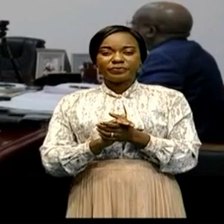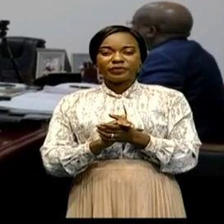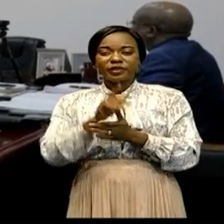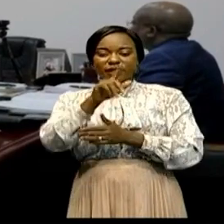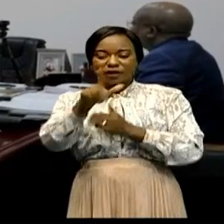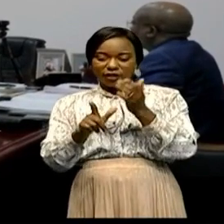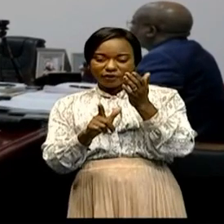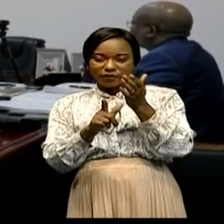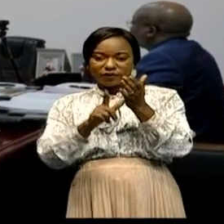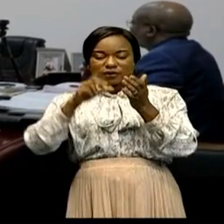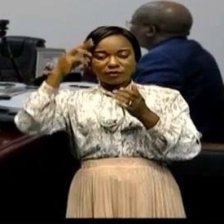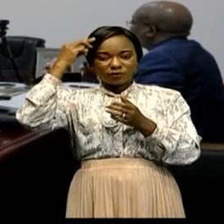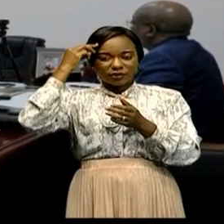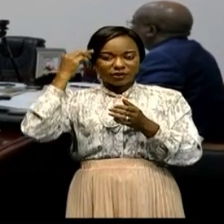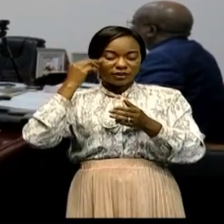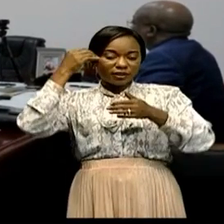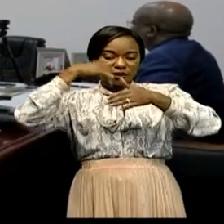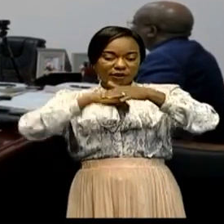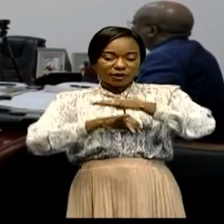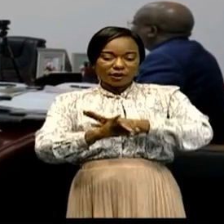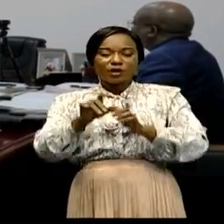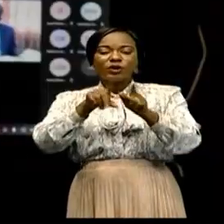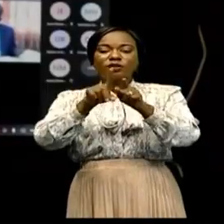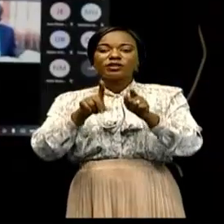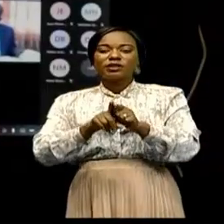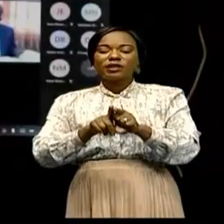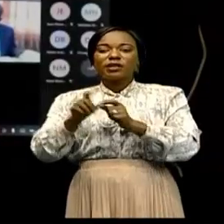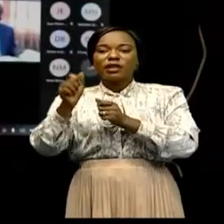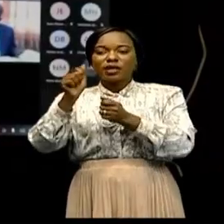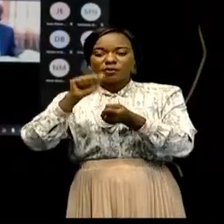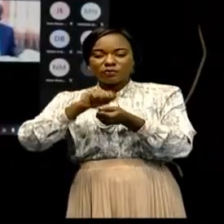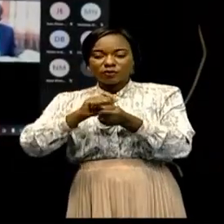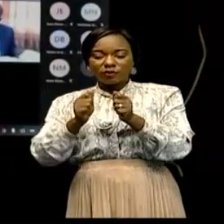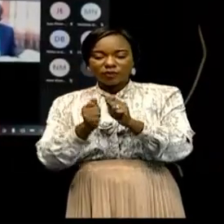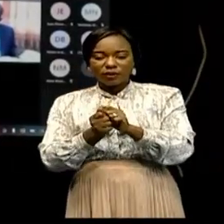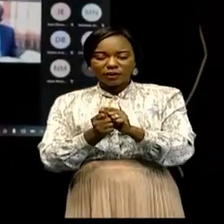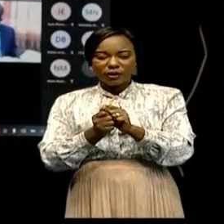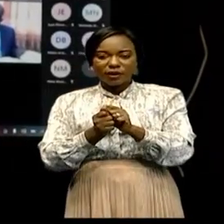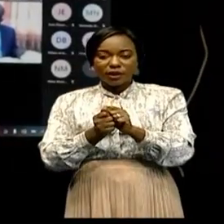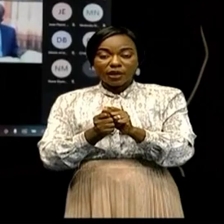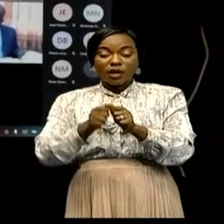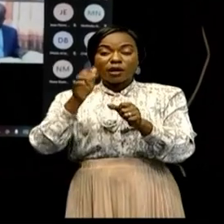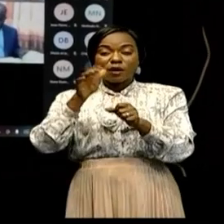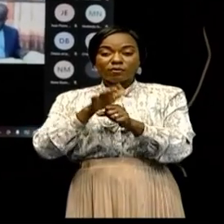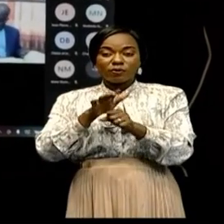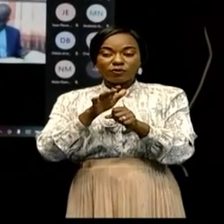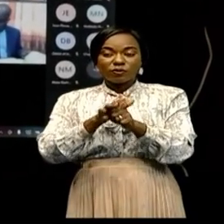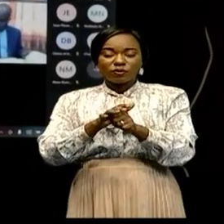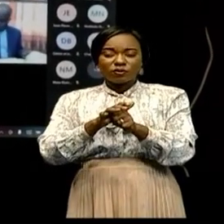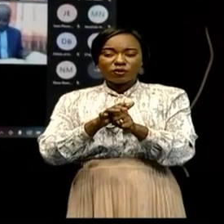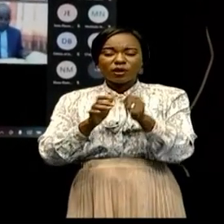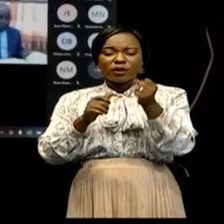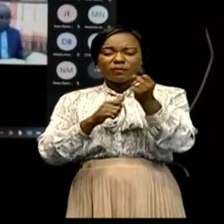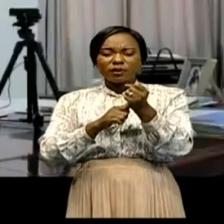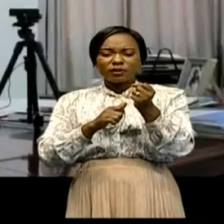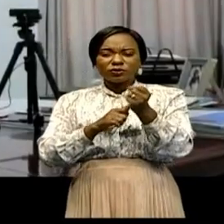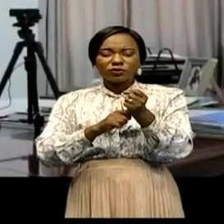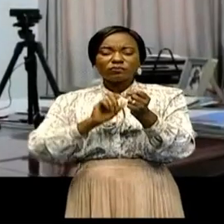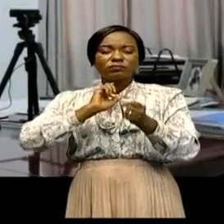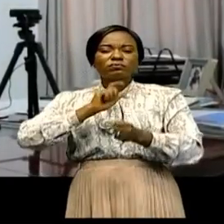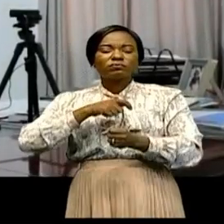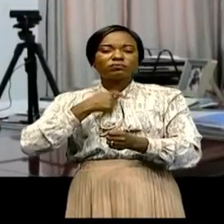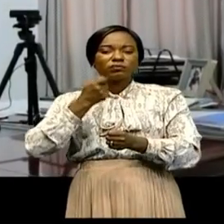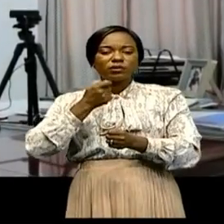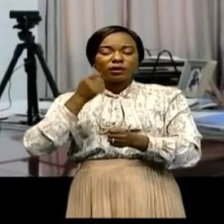vice-ministre de l'Intérieur a évoqué le cas de l'évasion spectaculaire de plus de 200 détenus de la prison centrale de